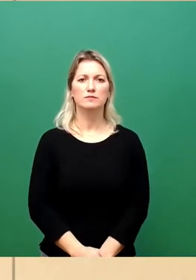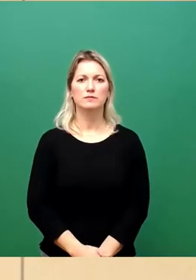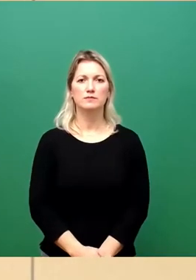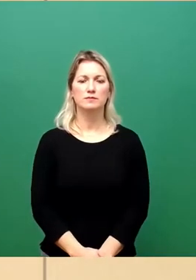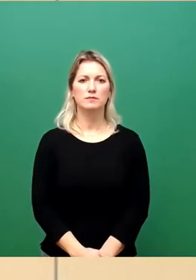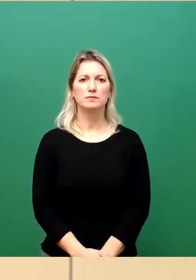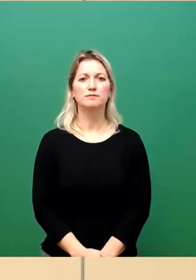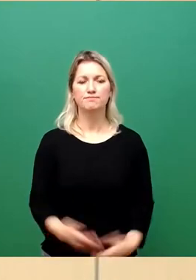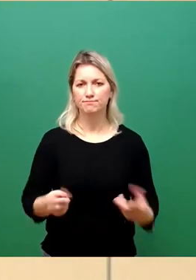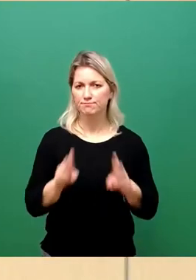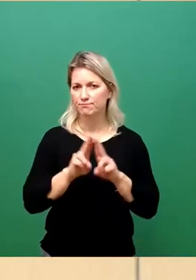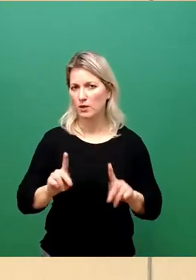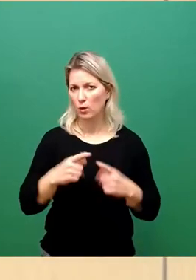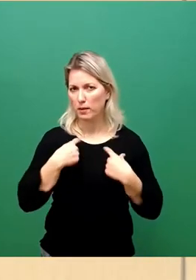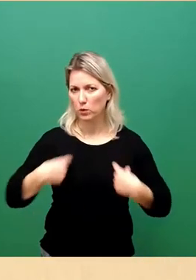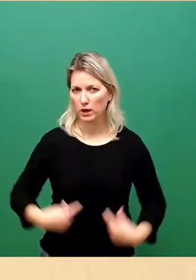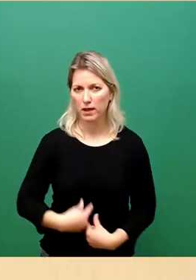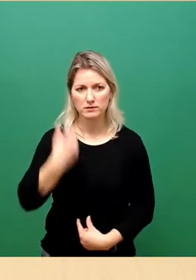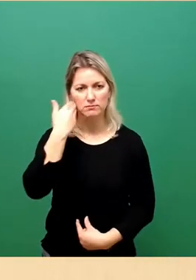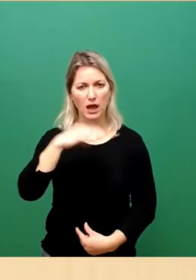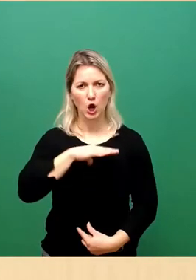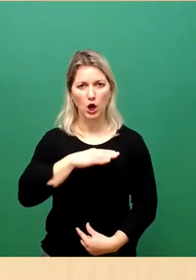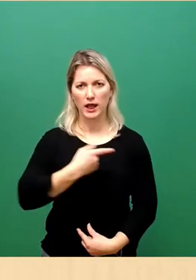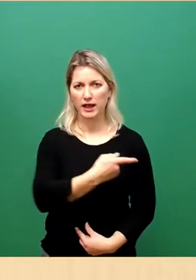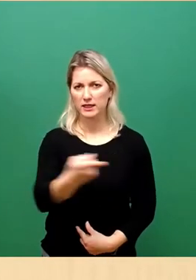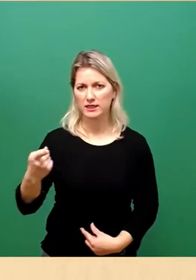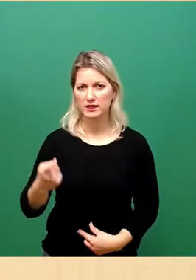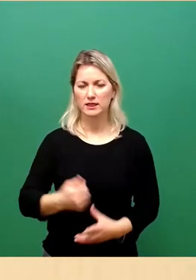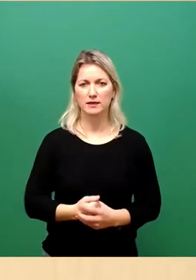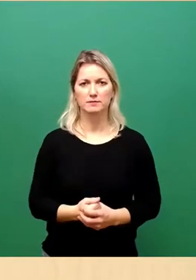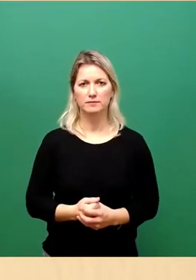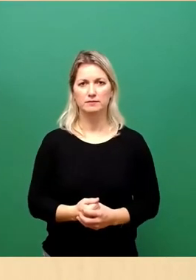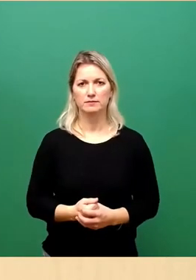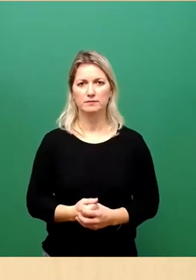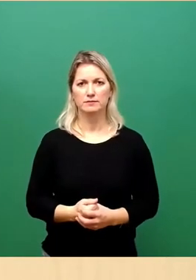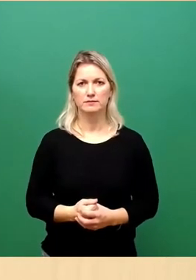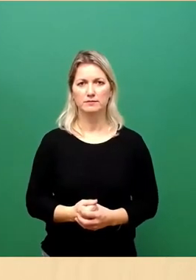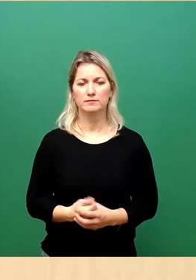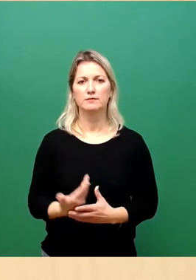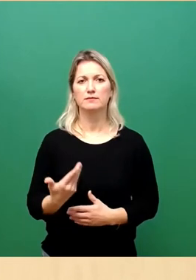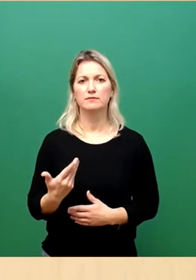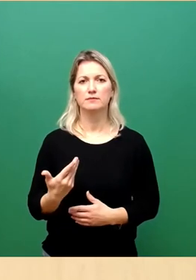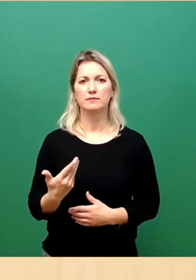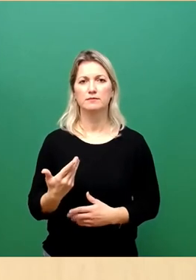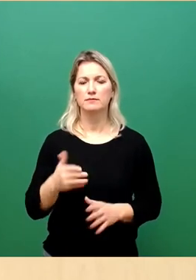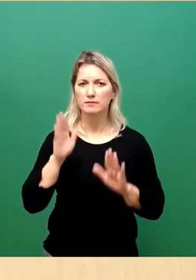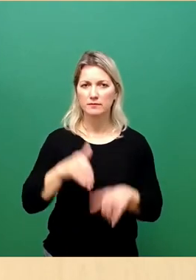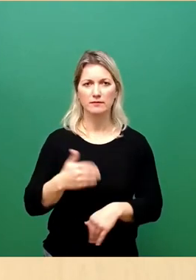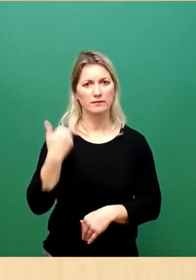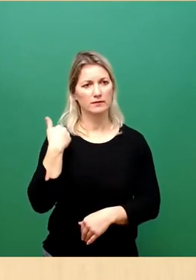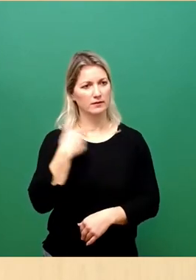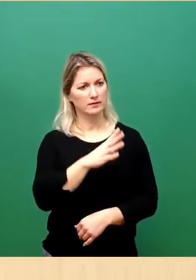Sehr geehrter Herr Oberbürgermeister, sehr geehrte Kolleginnen und Kollegen. Ich habe mich jetzt außer der Reihe gemeldet auf den Redebeitrag